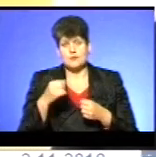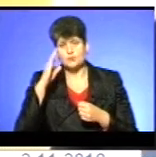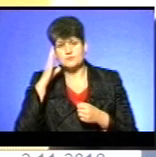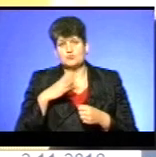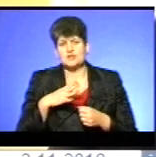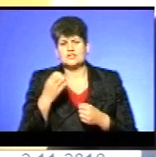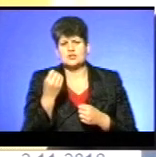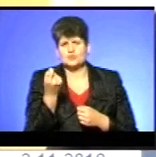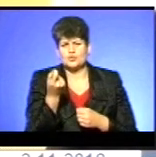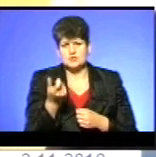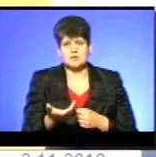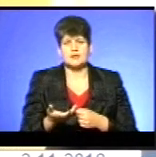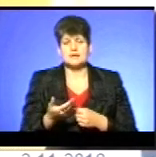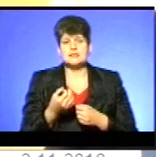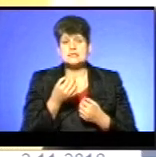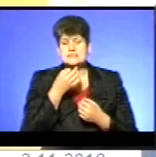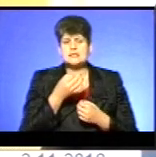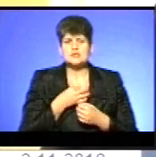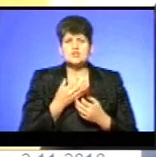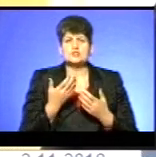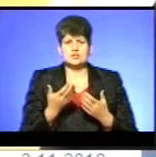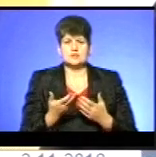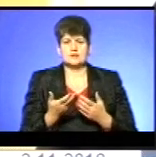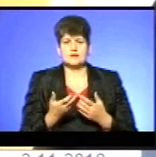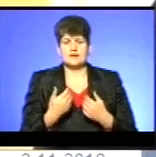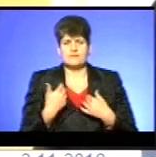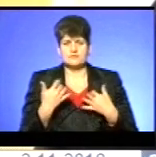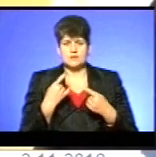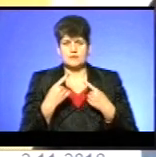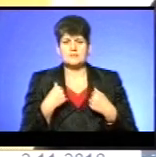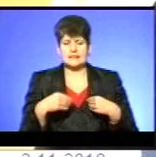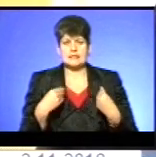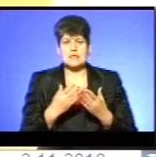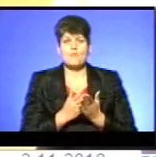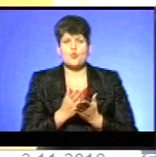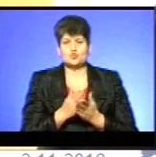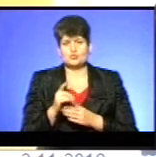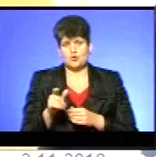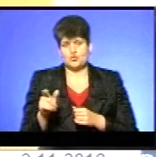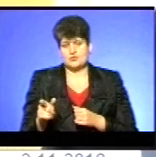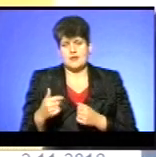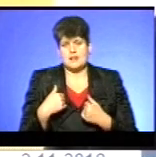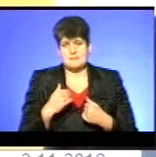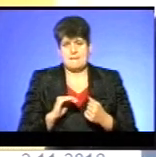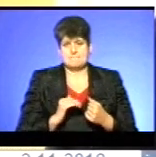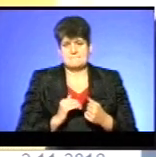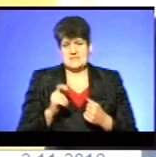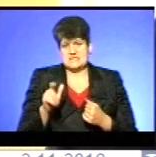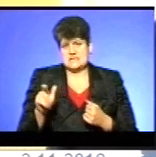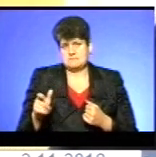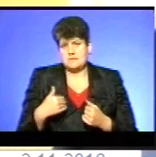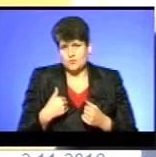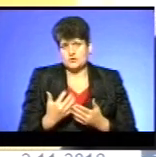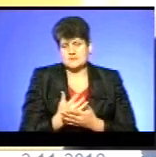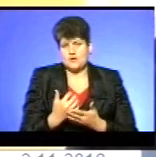зачекайте ще трошки. Тут, скажіть, в якійсь мірі, я вам казав, що ми надаємо послуги людям, але, звичайно, ми бізнесмени. Ми також хочемо щось